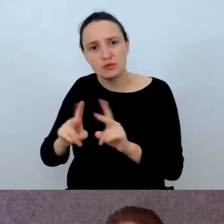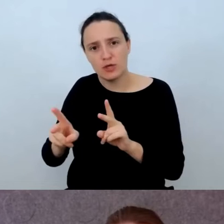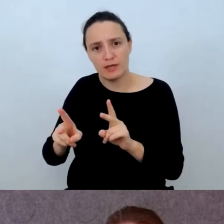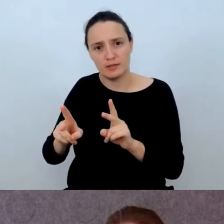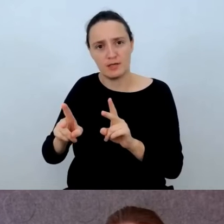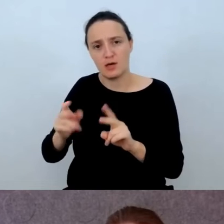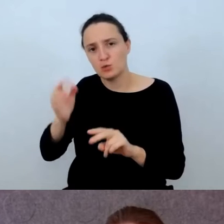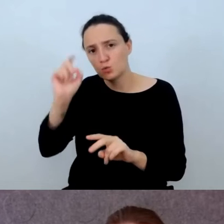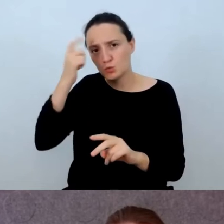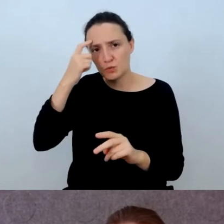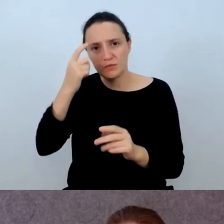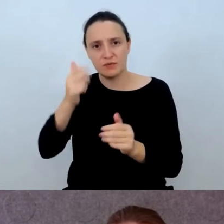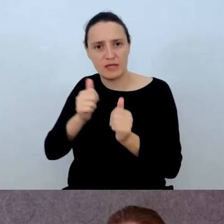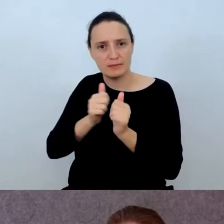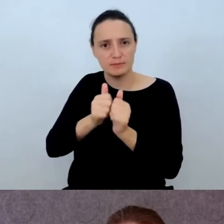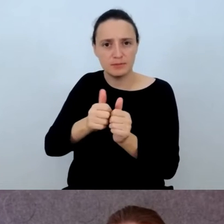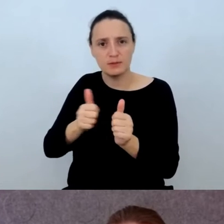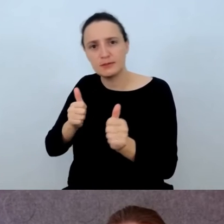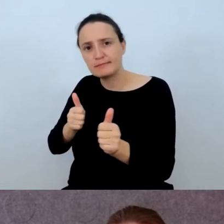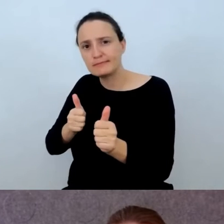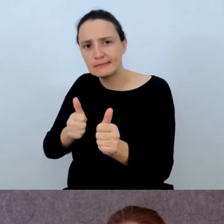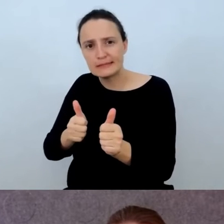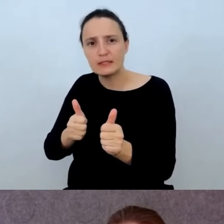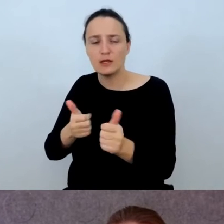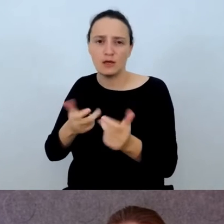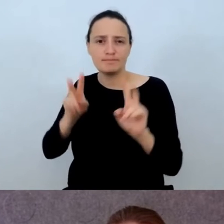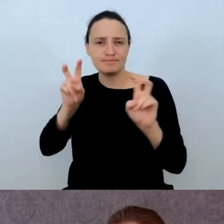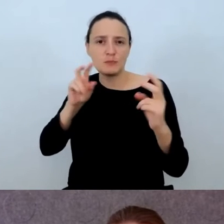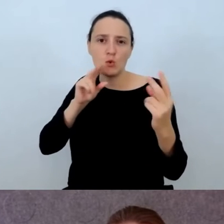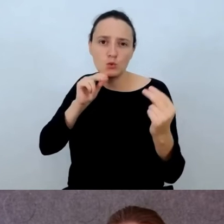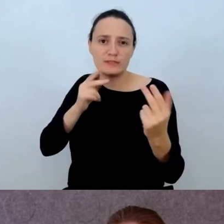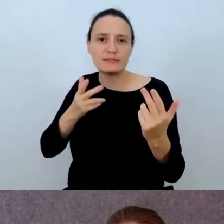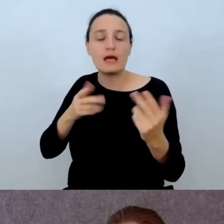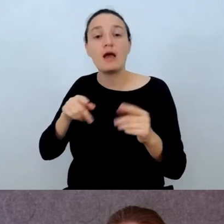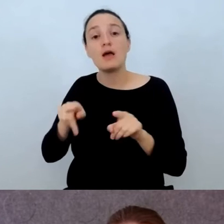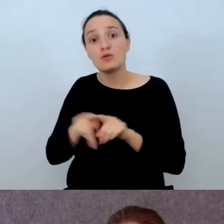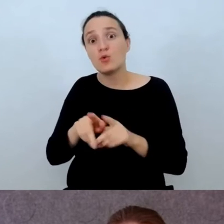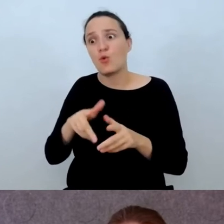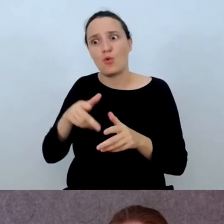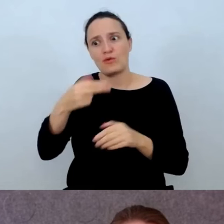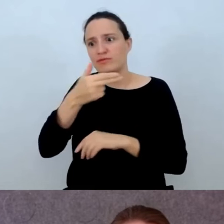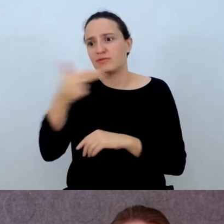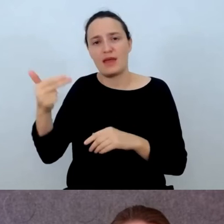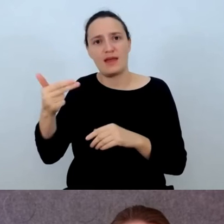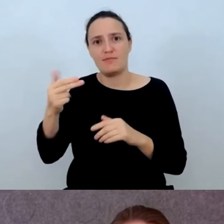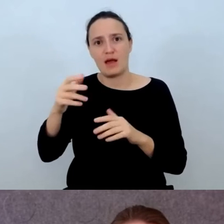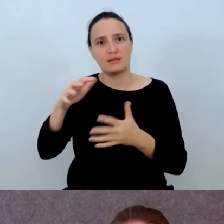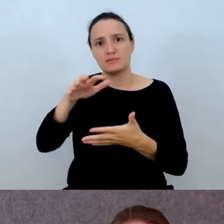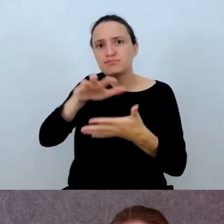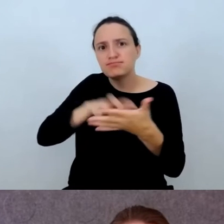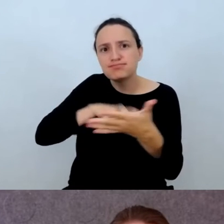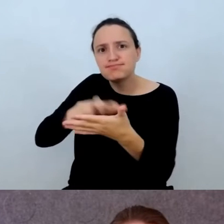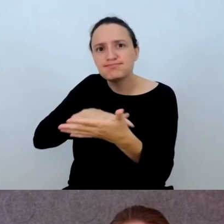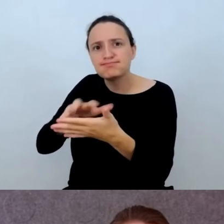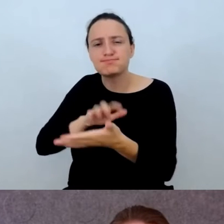I właśnie w tym obszarze opublikowała mnóstwo artykułów, publikacji,